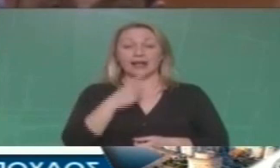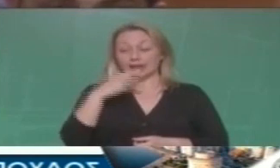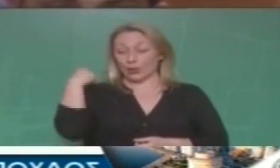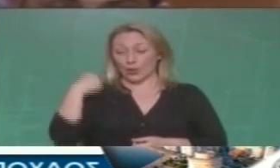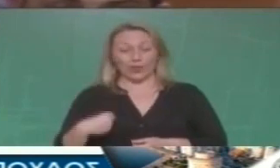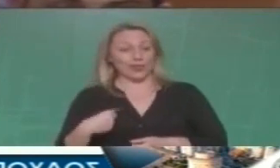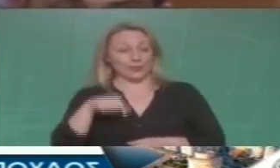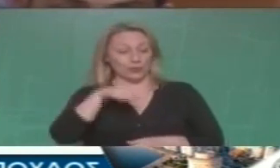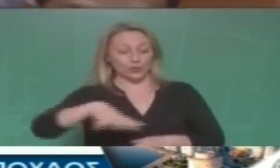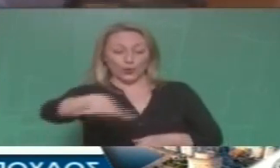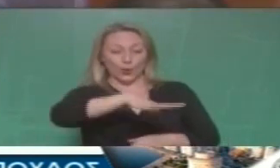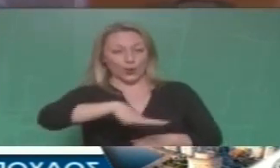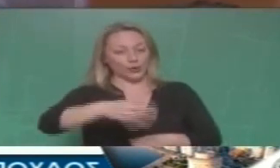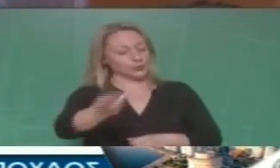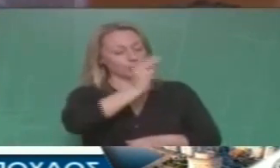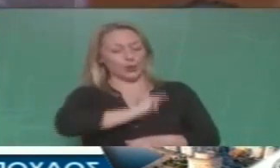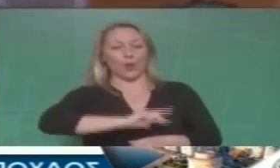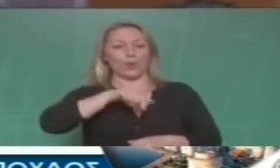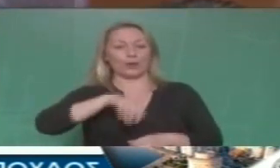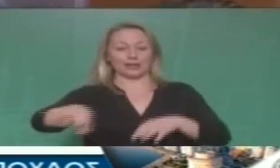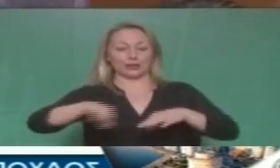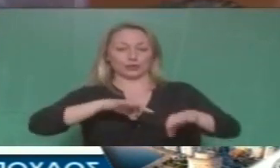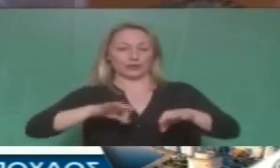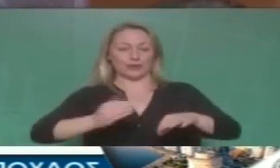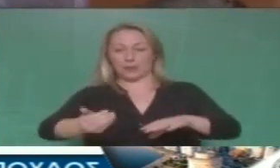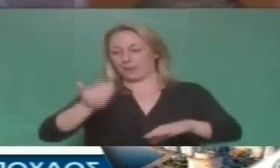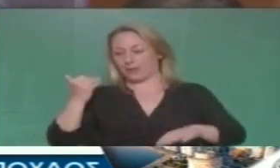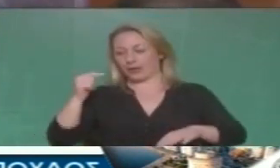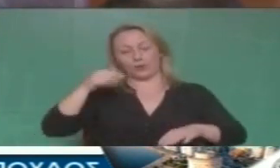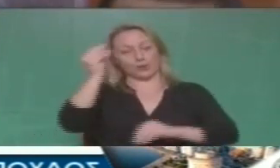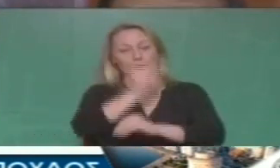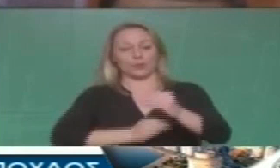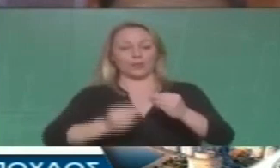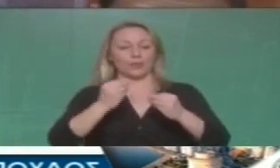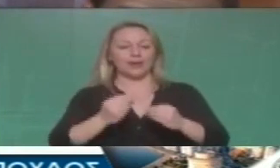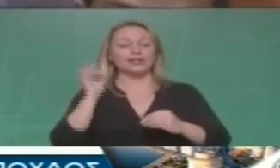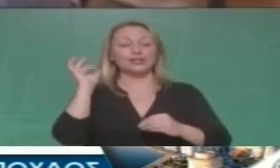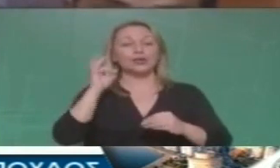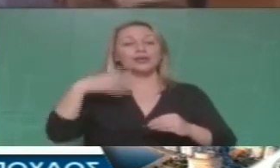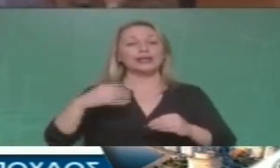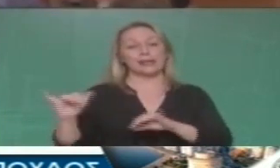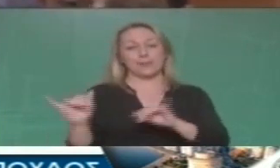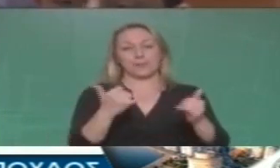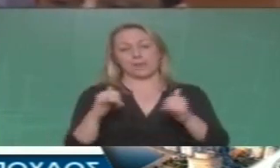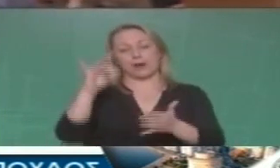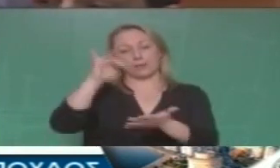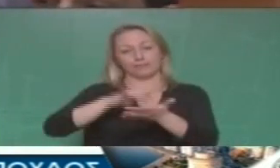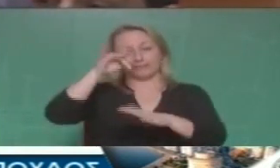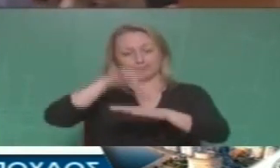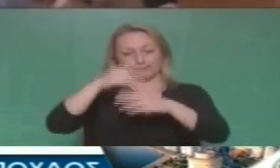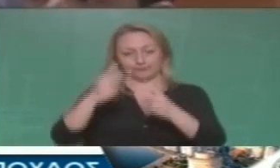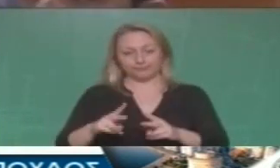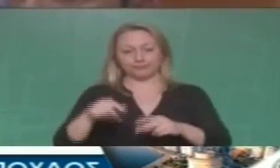κερδίζει περισσότερο χώρο με αυτό το σχέδιο από ό,τι υπήρχε μέχρι σήμερα για να γίνει το λεγόμενο Μητροπολιτικό Πάρκο μας